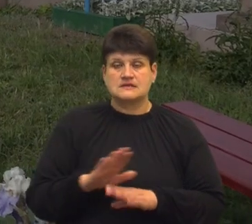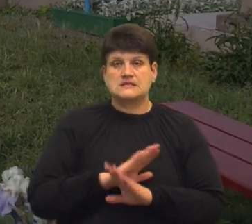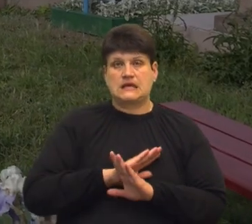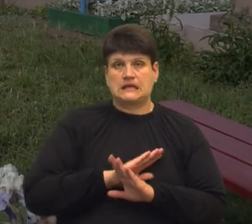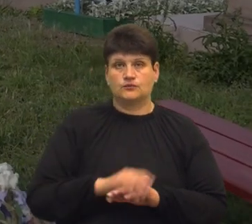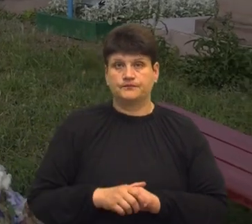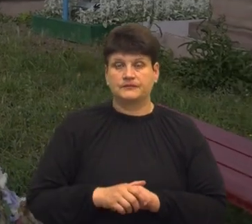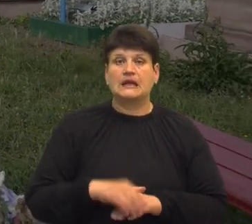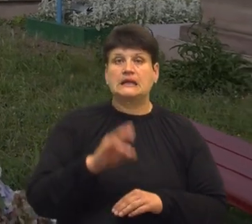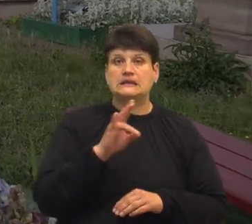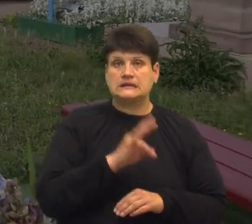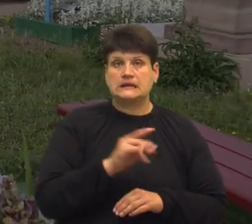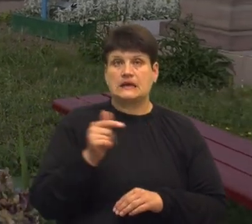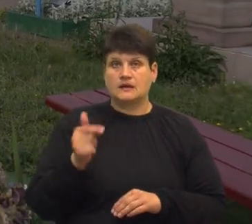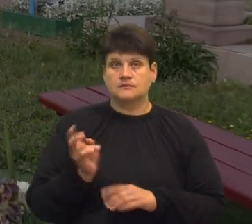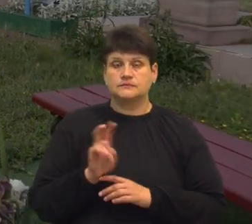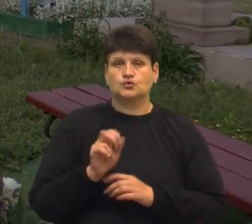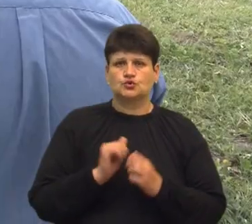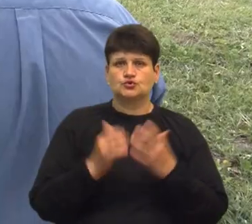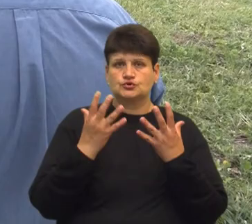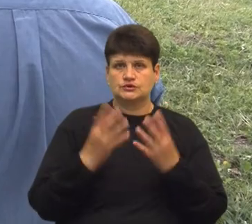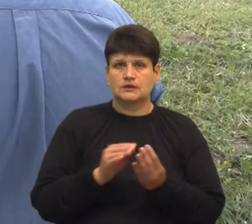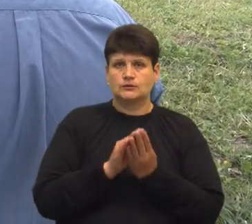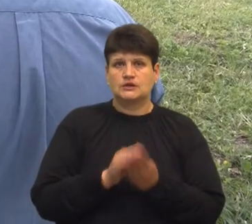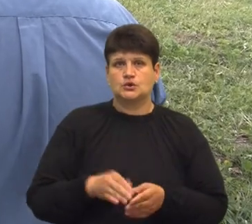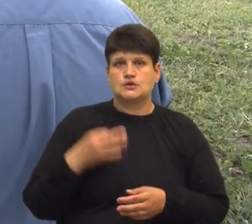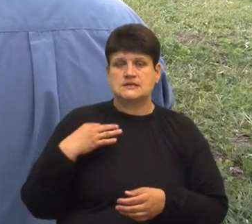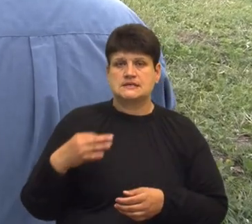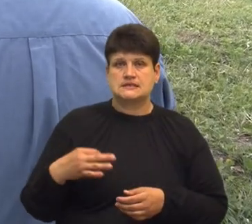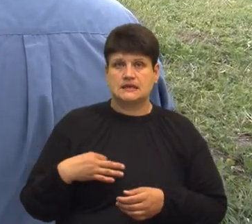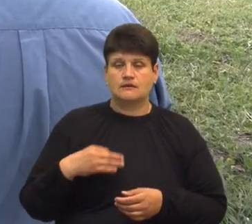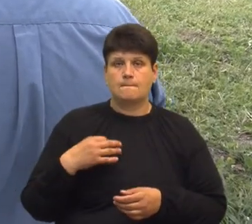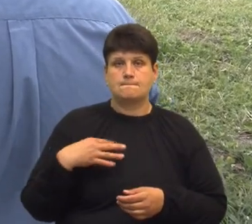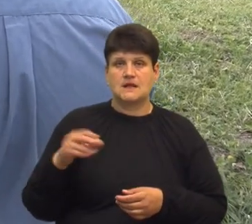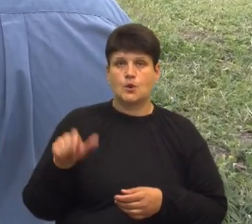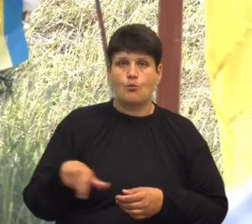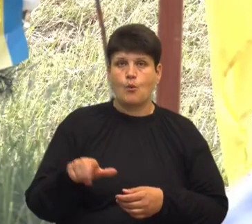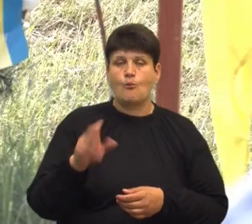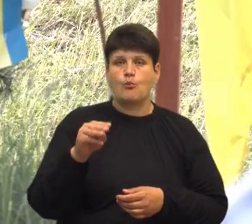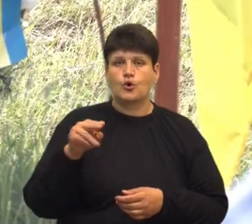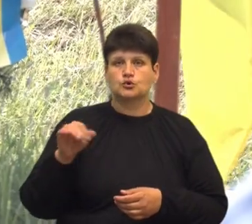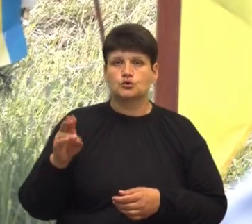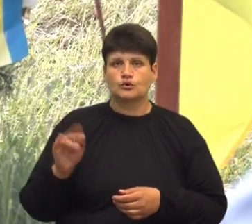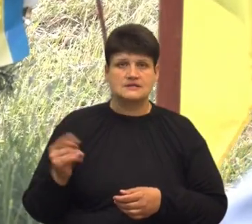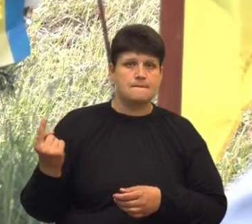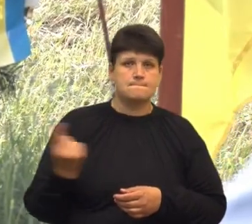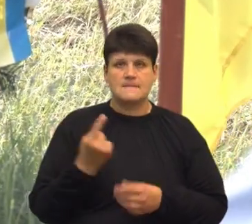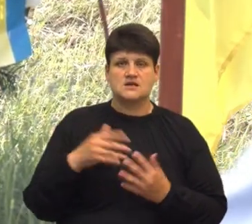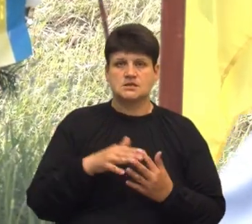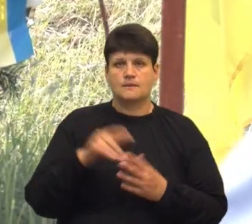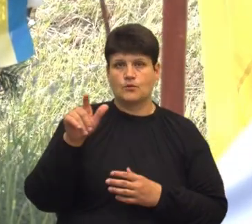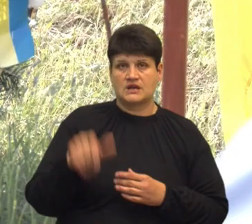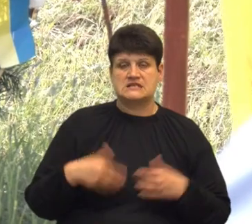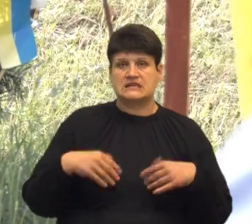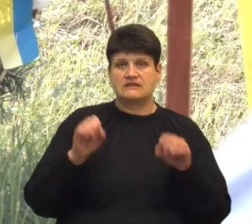Григорій майже щодня навідаються на могилу сина. У Білому потоці Василь Яків-Капустинський – перший боець, який віддав